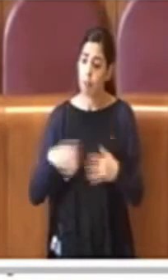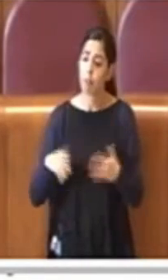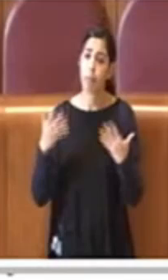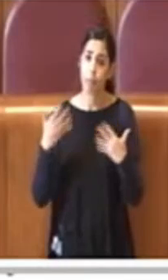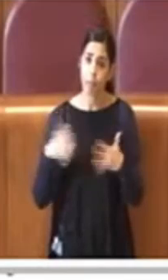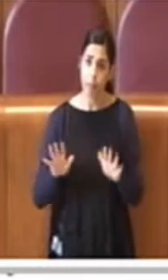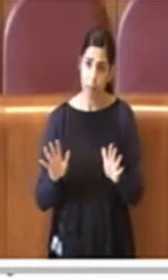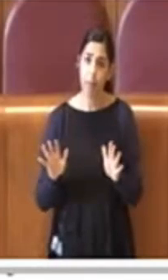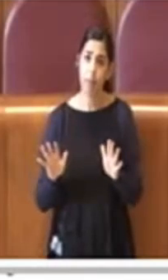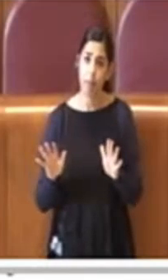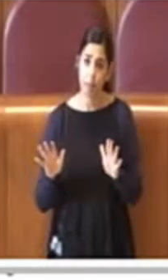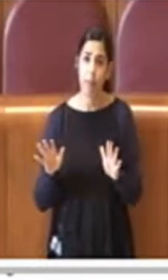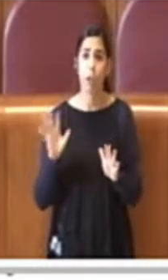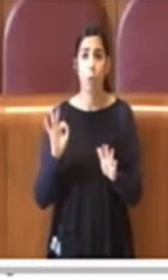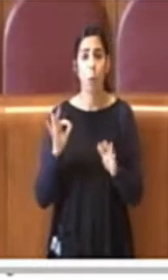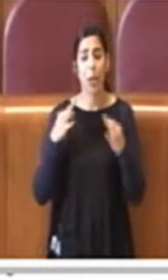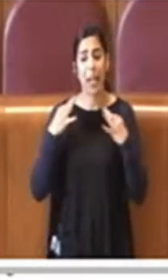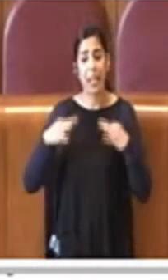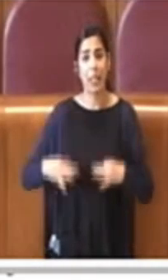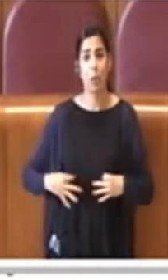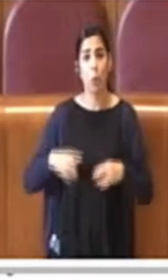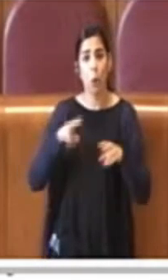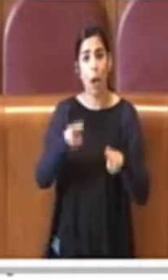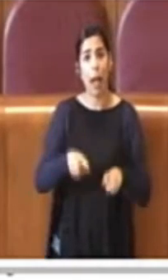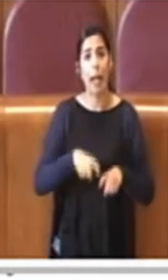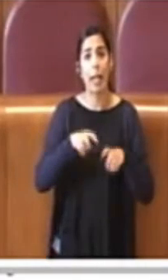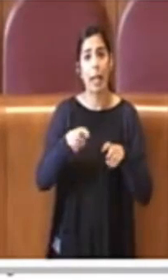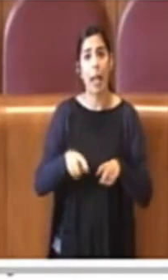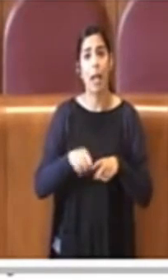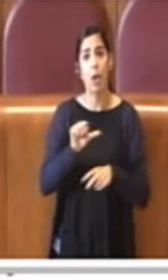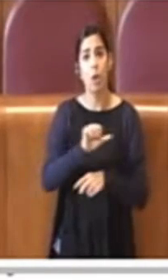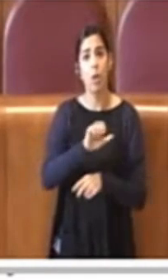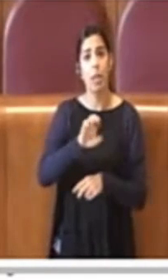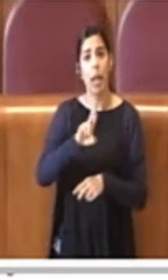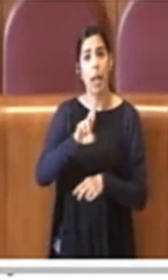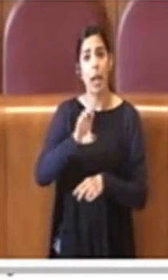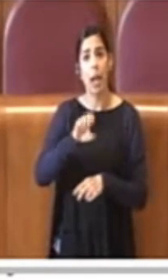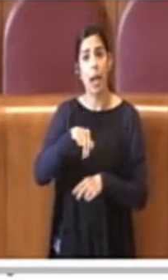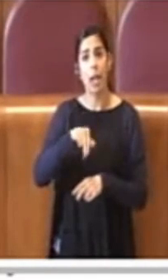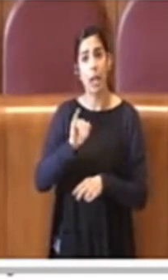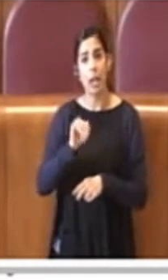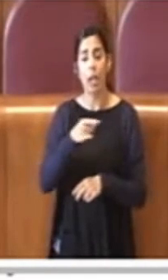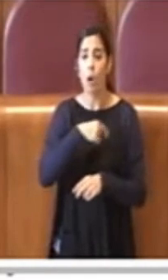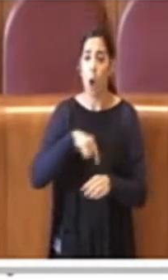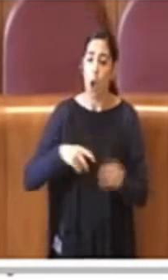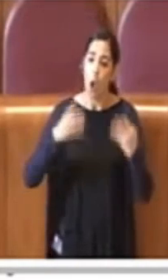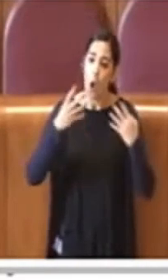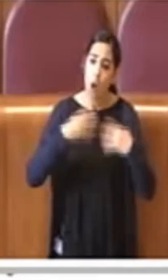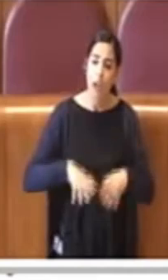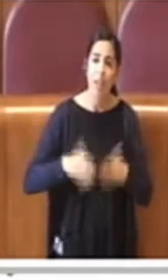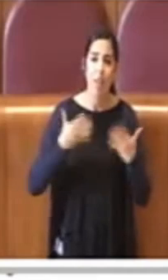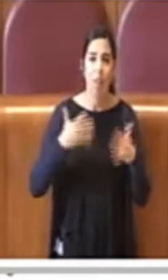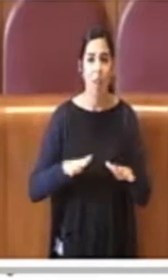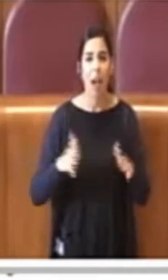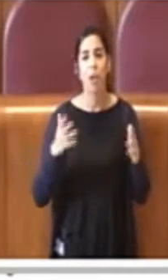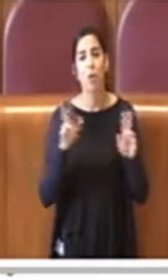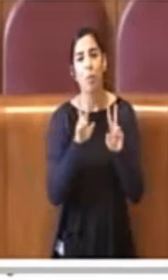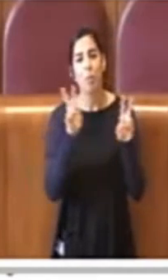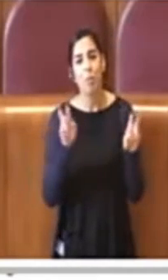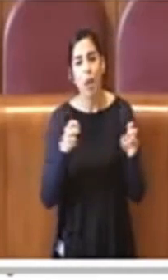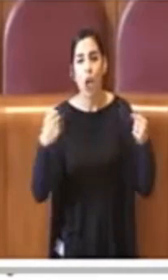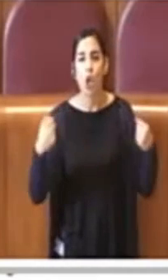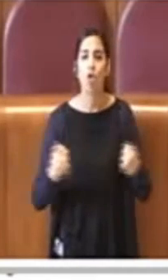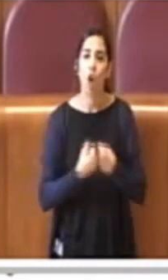'Istituto Agrario Sereni quella che abbiamo definito la giostra della salute dove i